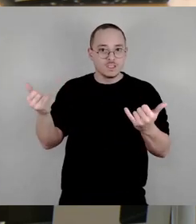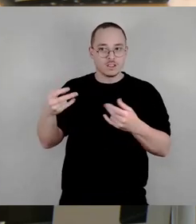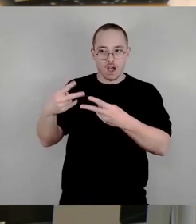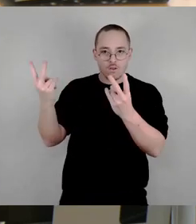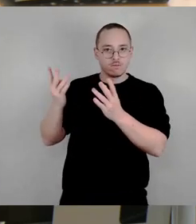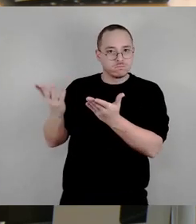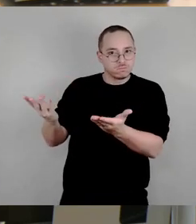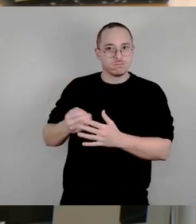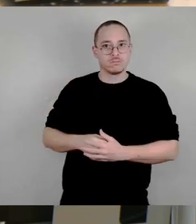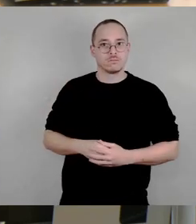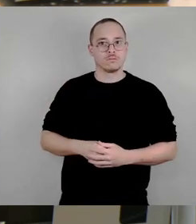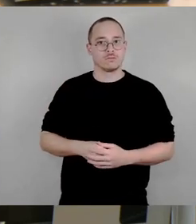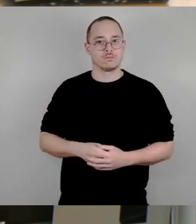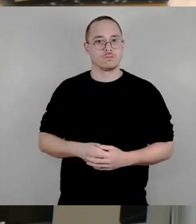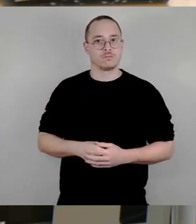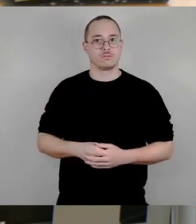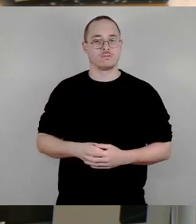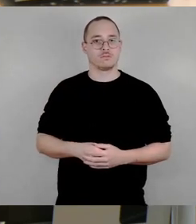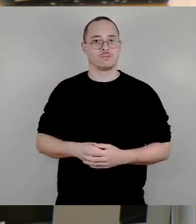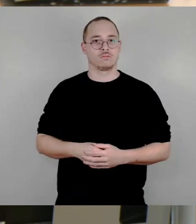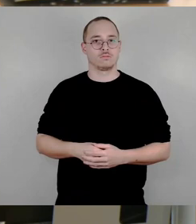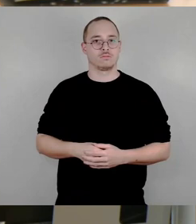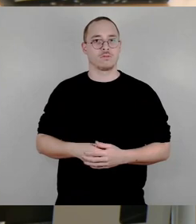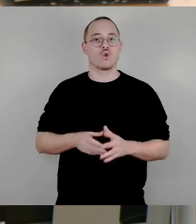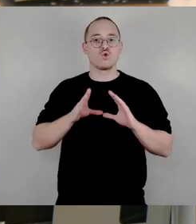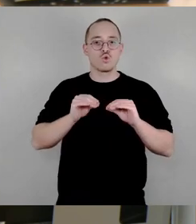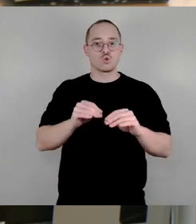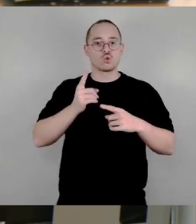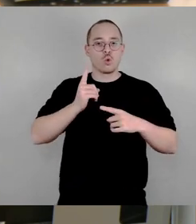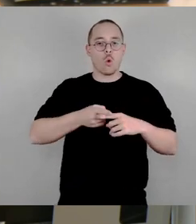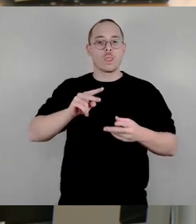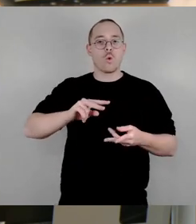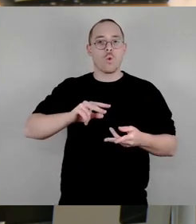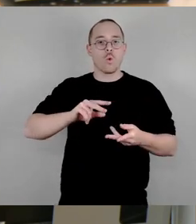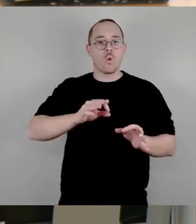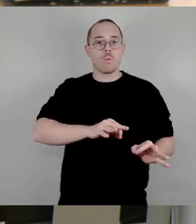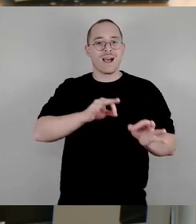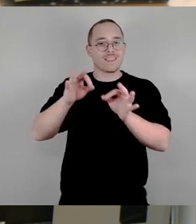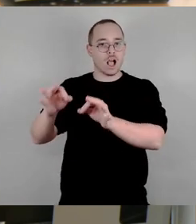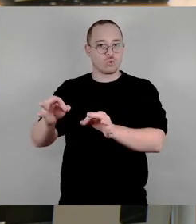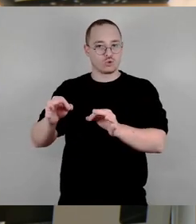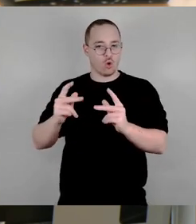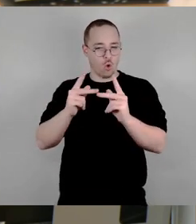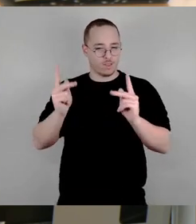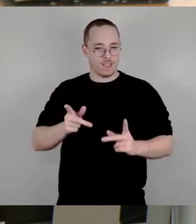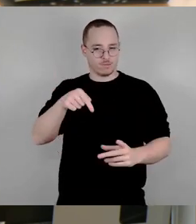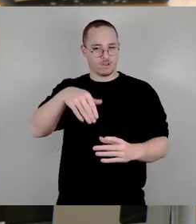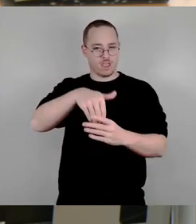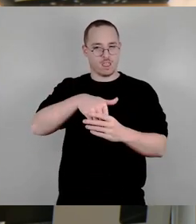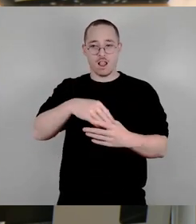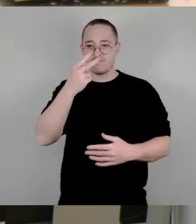was ist an diesem Nutzungs und Übertragungskonzept dran ist. Wie sind da die Inhalte, was zwischen Wattenfall und zwischen der Stadt